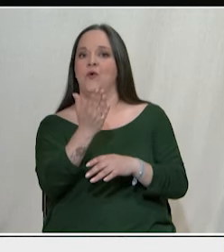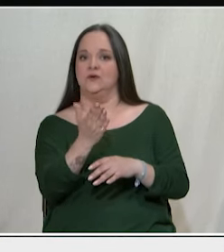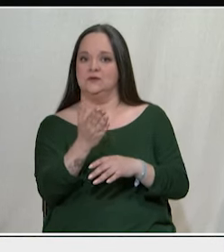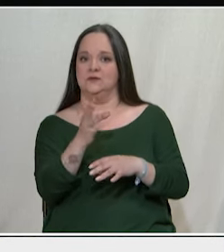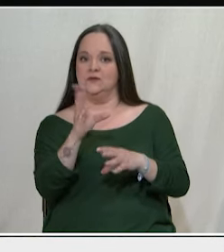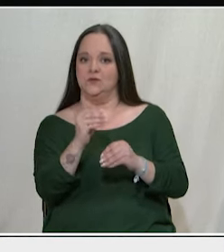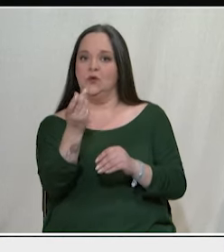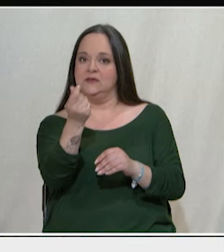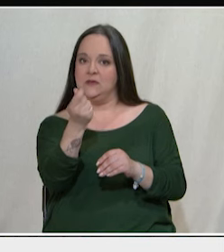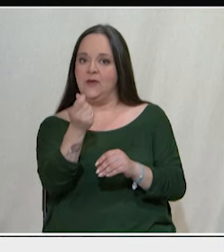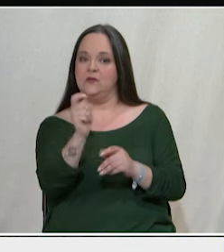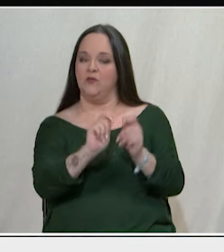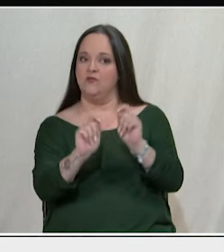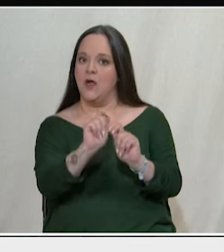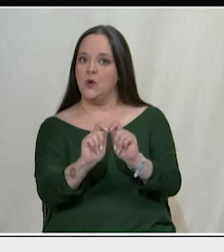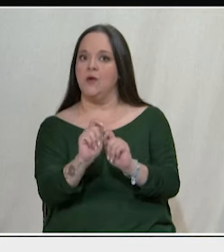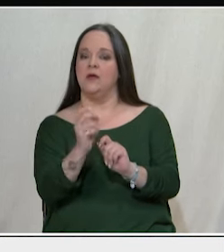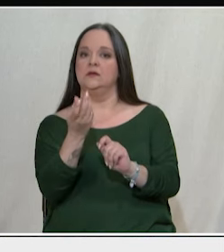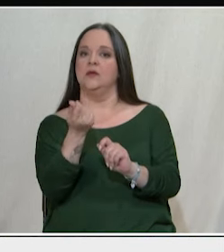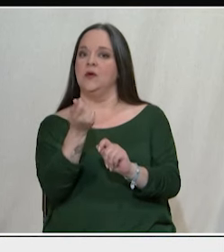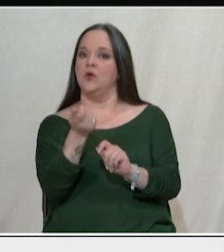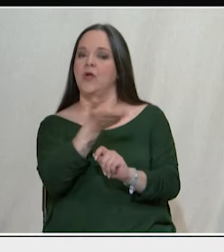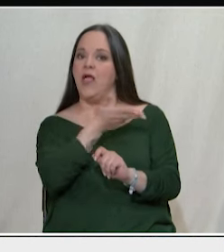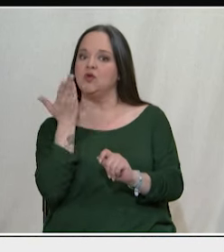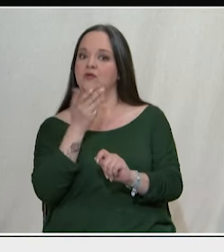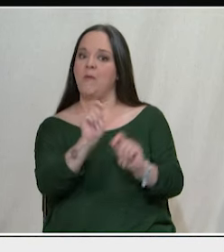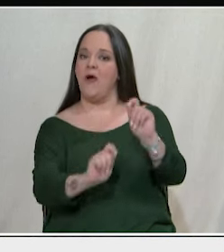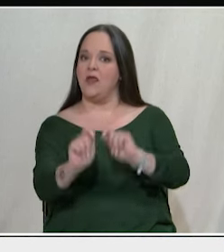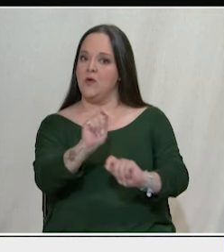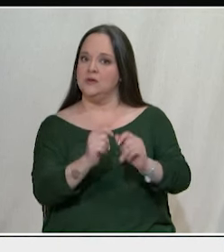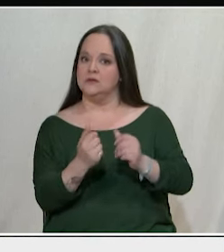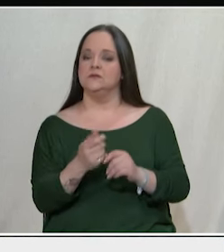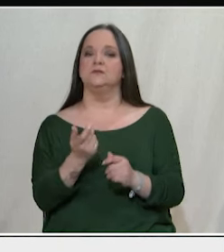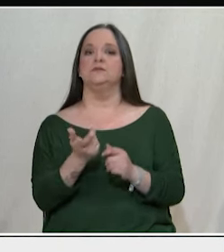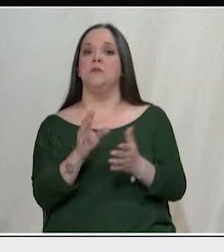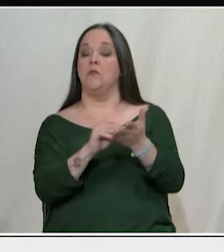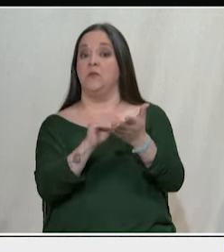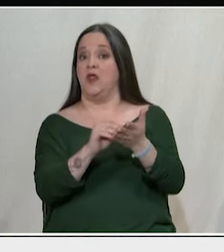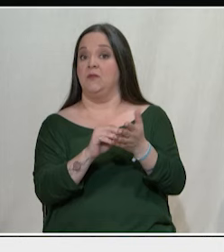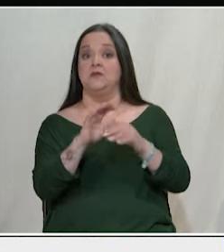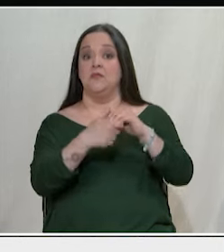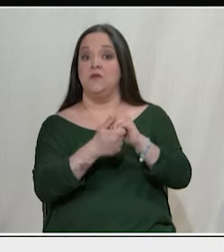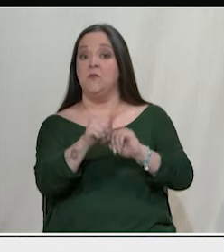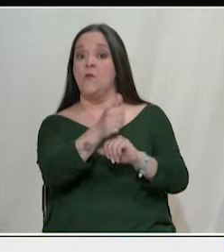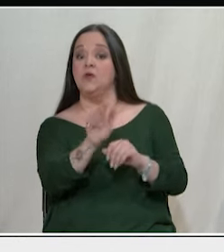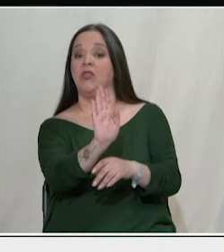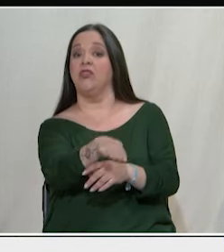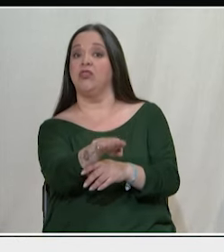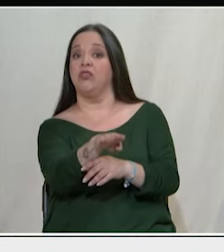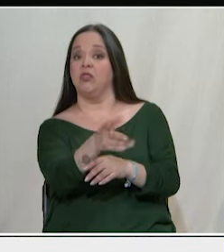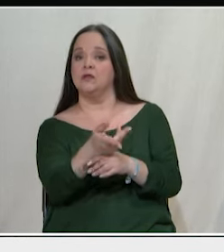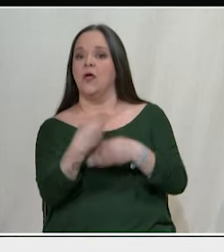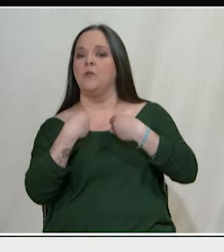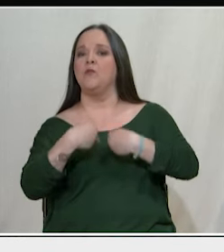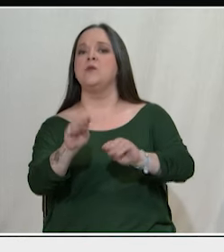τιμών, της διαμόρφωσής τους, του κόστου παραγωγής και τα λοιπά όταν για παράδειγμα ενδιαφέρεσαι μόνο να απαξιώσεις και να ξεπουλήσεις